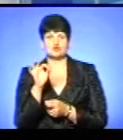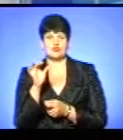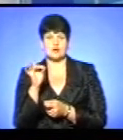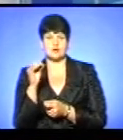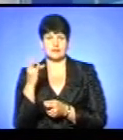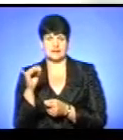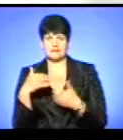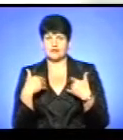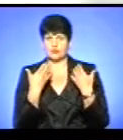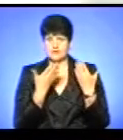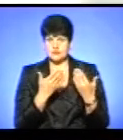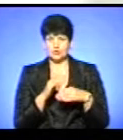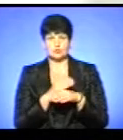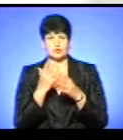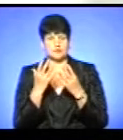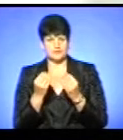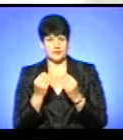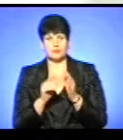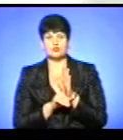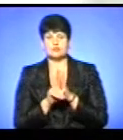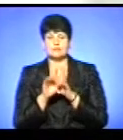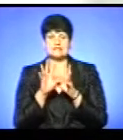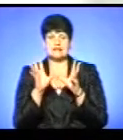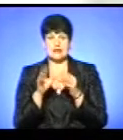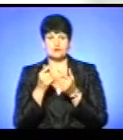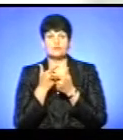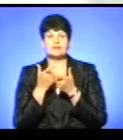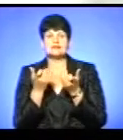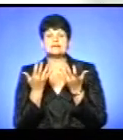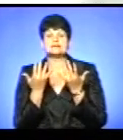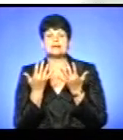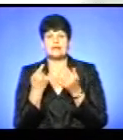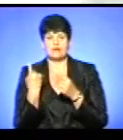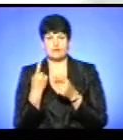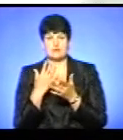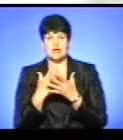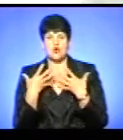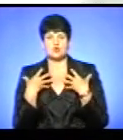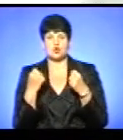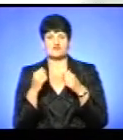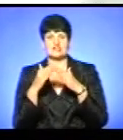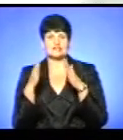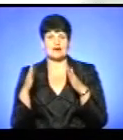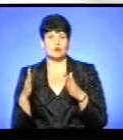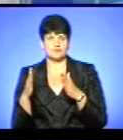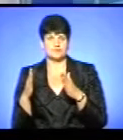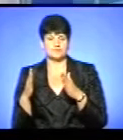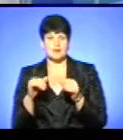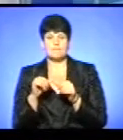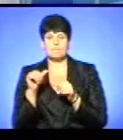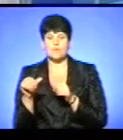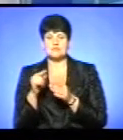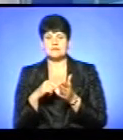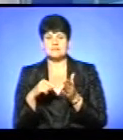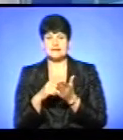пані Ігор. Почнемо, напевно, з загальної інформації. Скільки в області є оздоровчих таборів? Позаміських стаціонарних оздоровчих